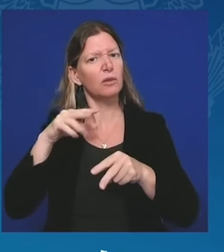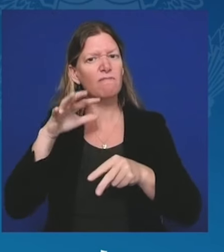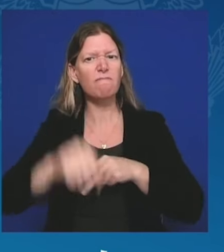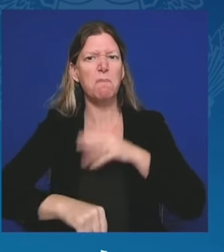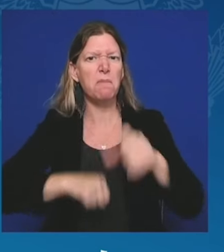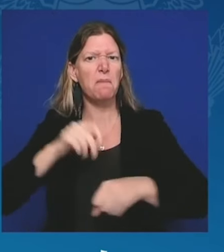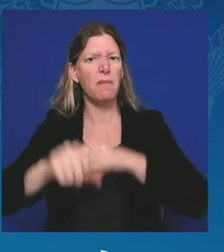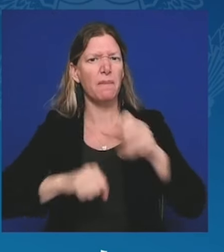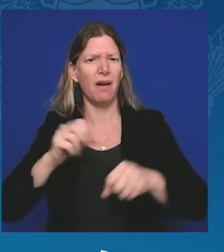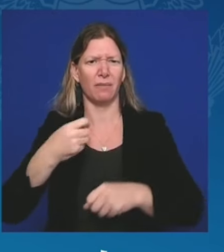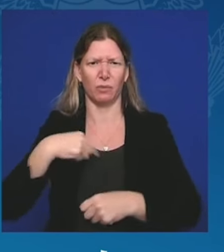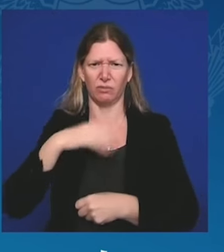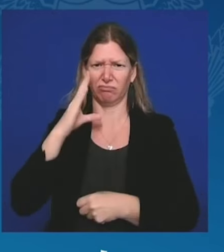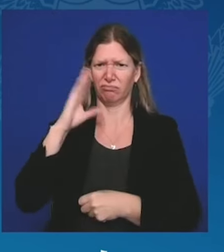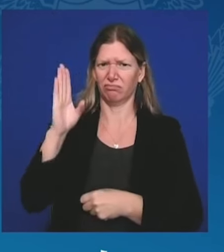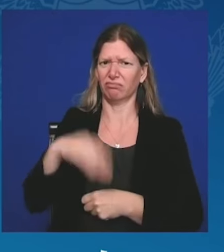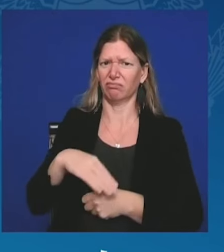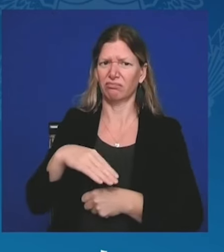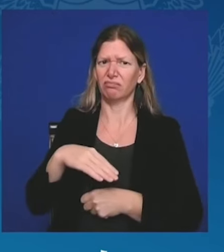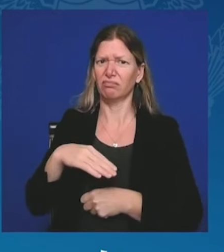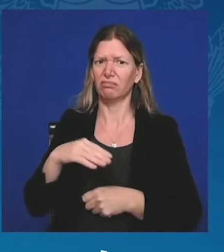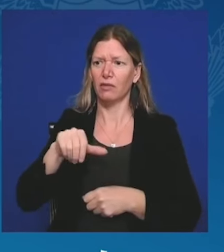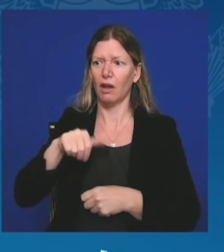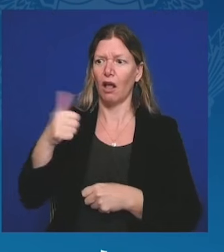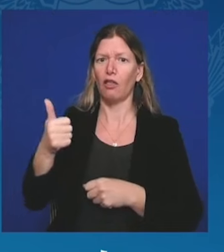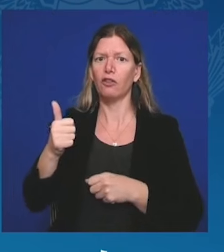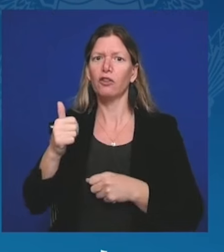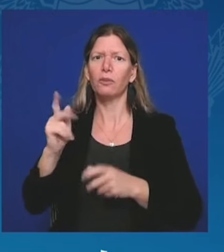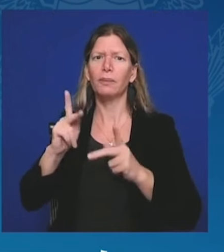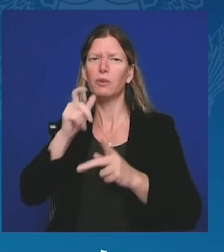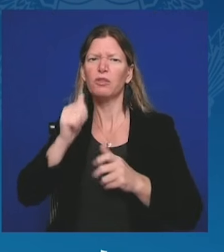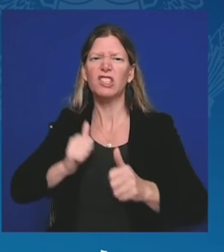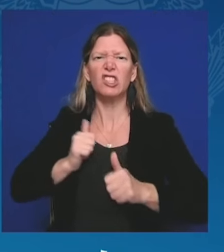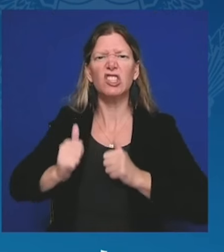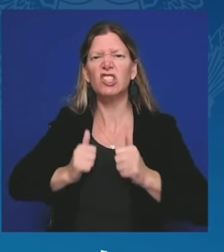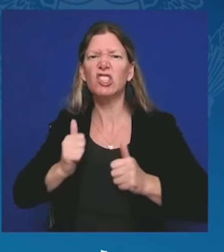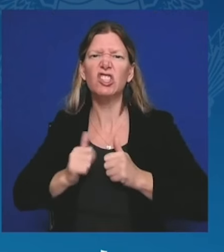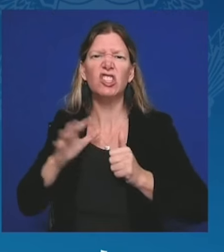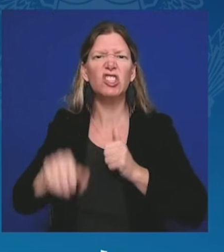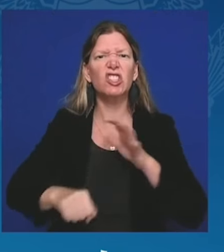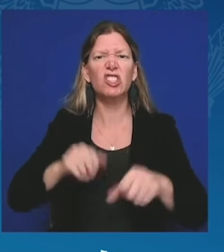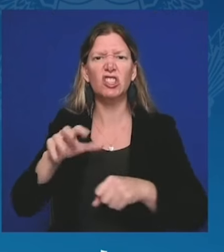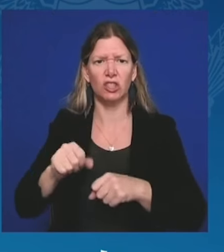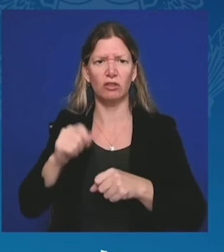Ukrainie. Jeśli Putinowi pozwoli się na zwycięstwo, nabiorą oni odwagi.